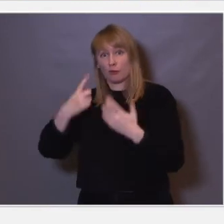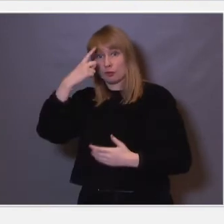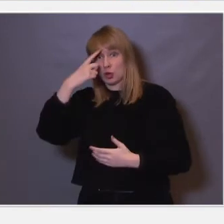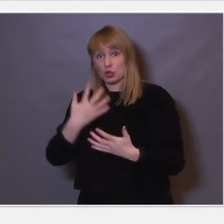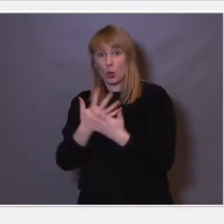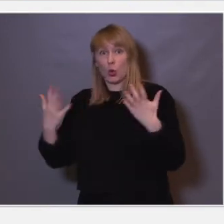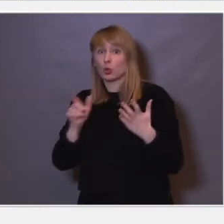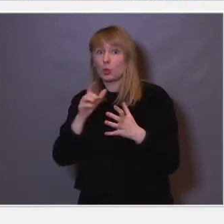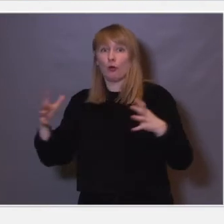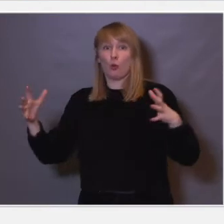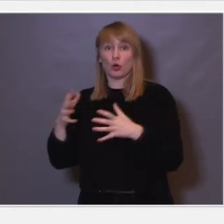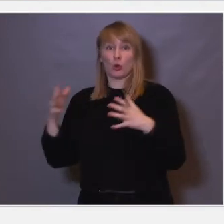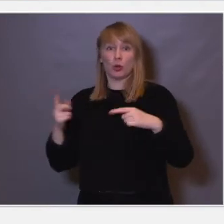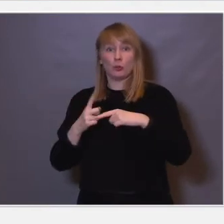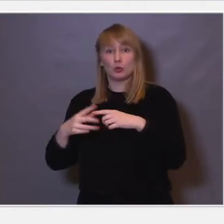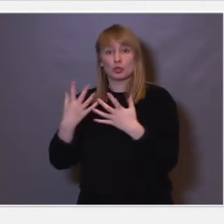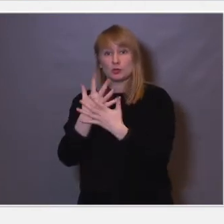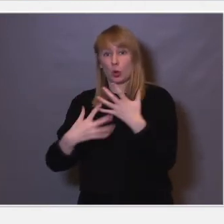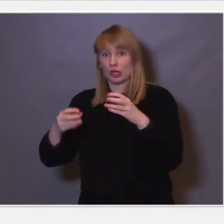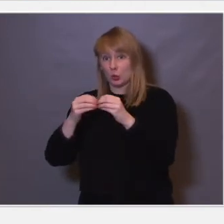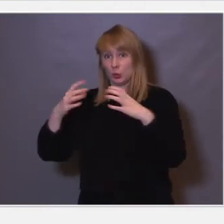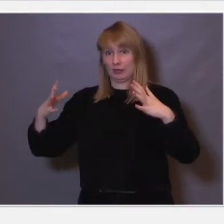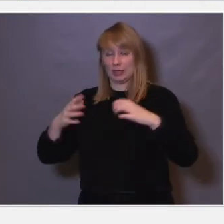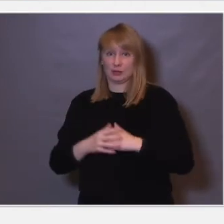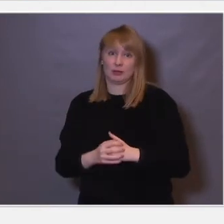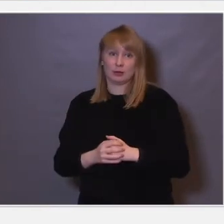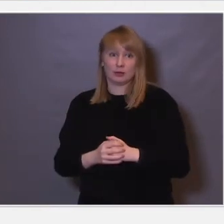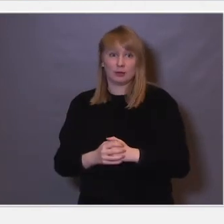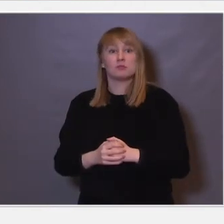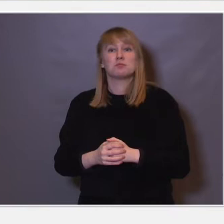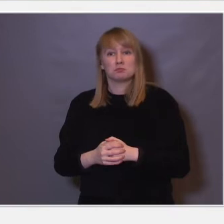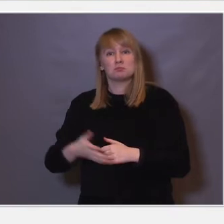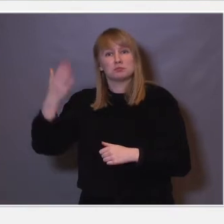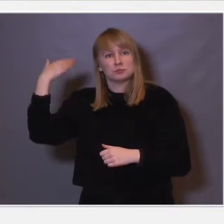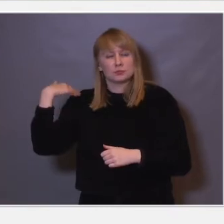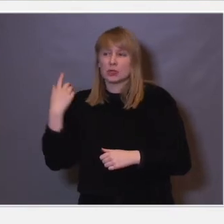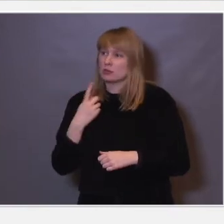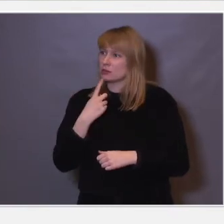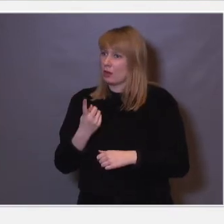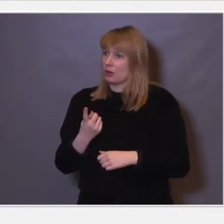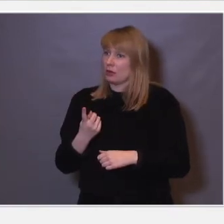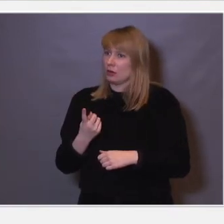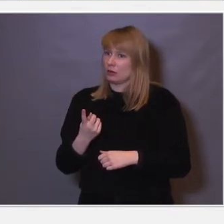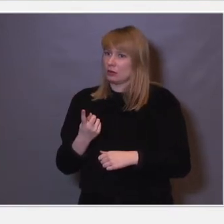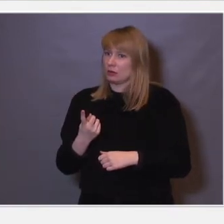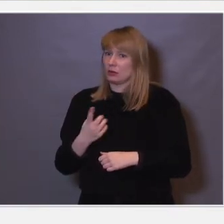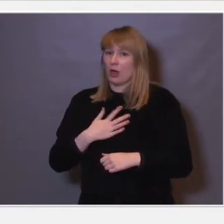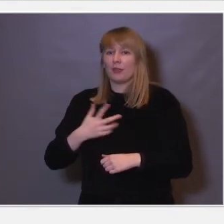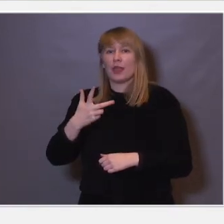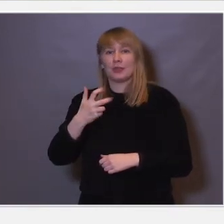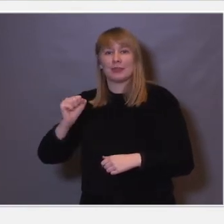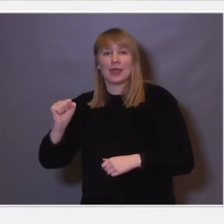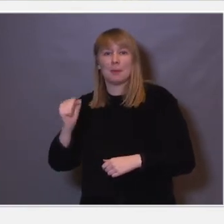ordforråd og også språklig utvikling. For det man da snakket om var det man kallte for en 30 million